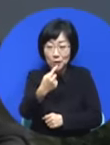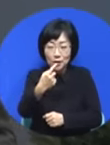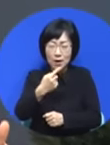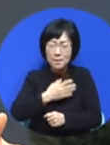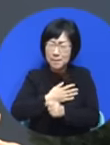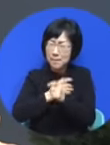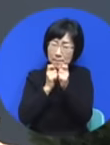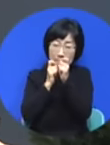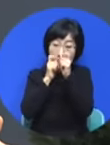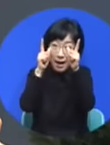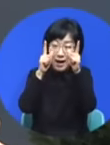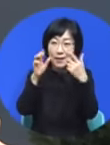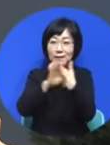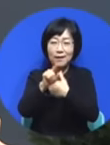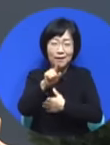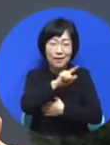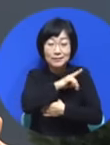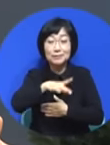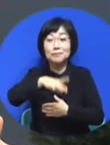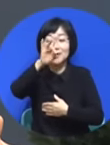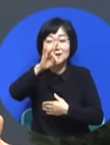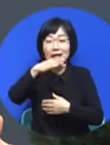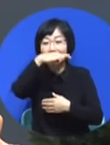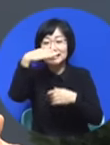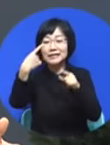치유 했나 시작합니다. 무엇을 해요?